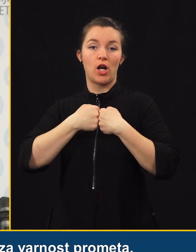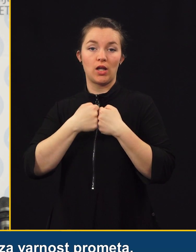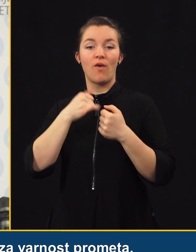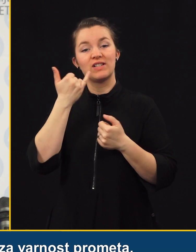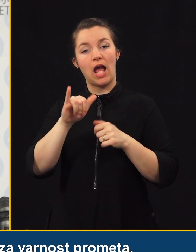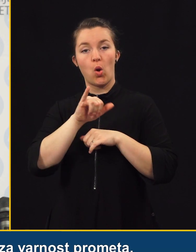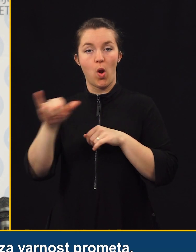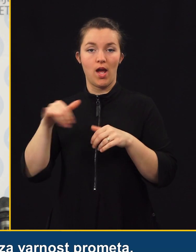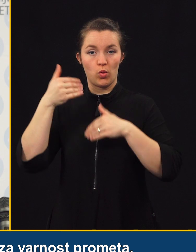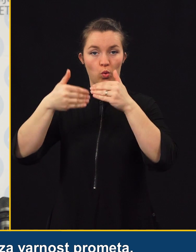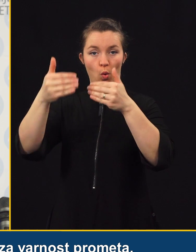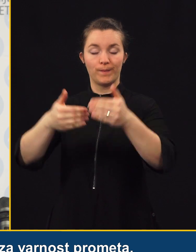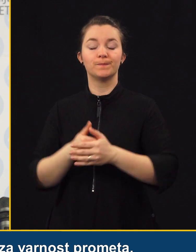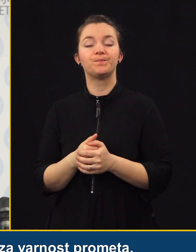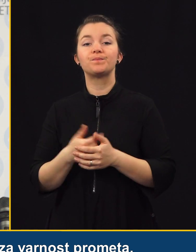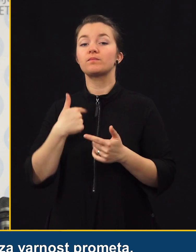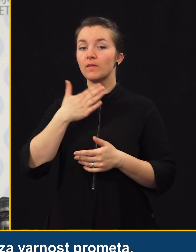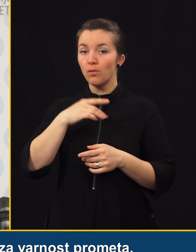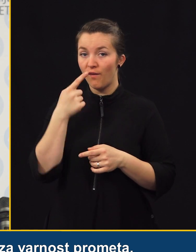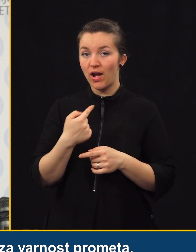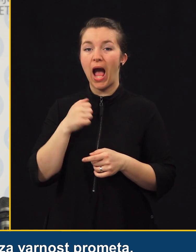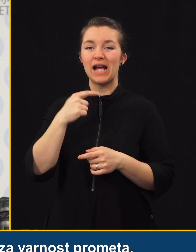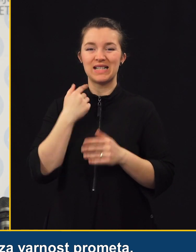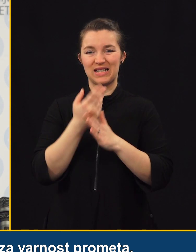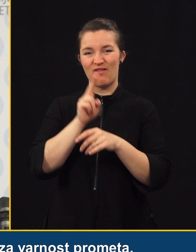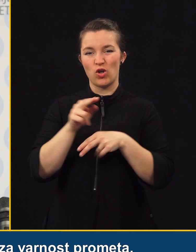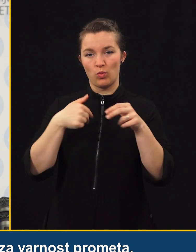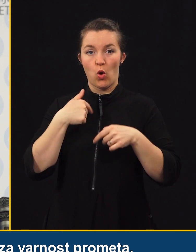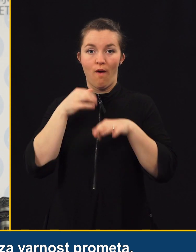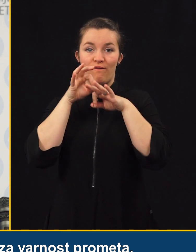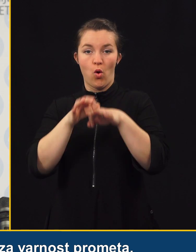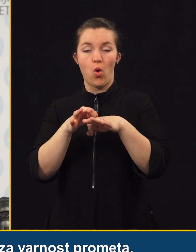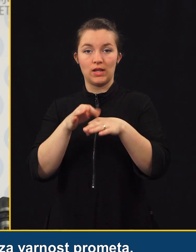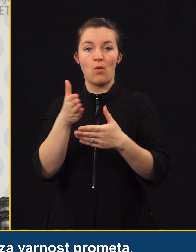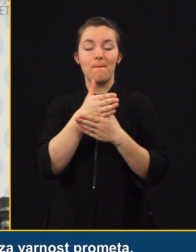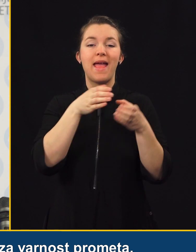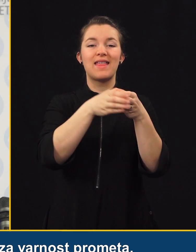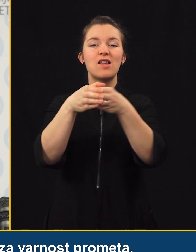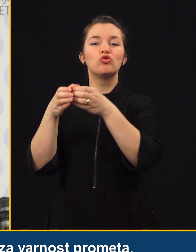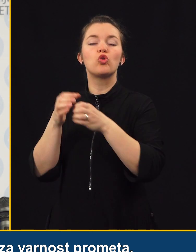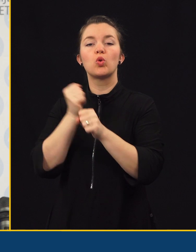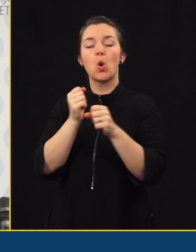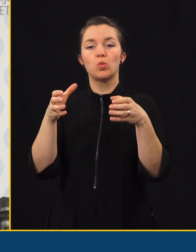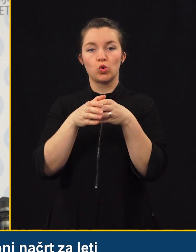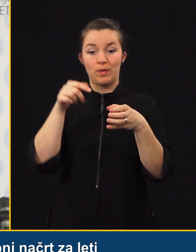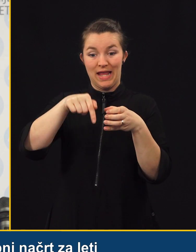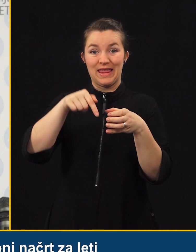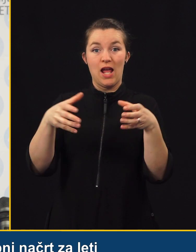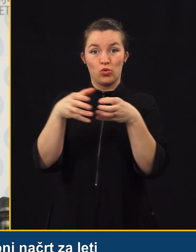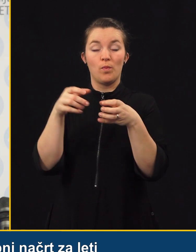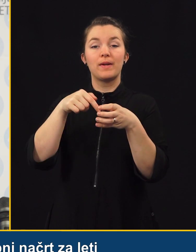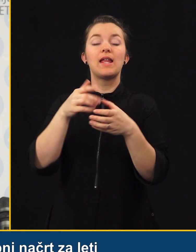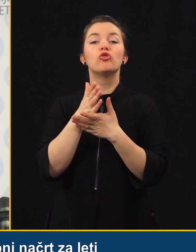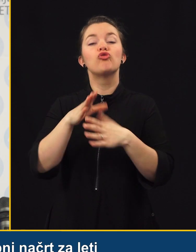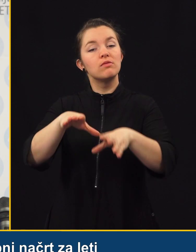Mis rad bi povedal, da smo na agenciji za varnost prometa, ki vodimo medresorsko delovno skupino, na tej medresorski